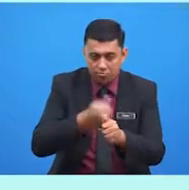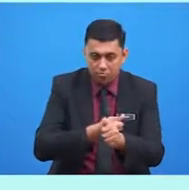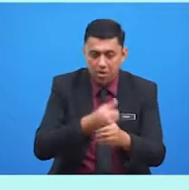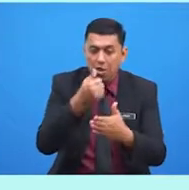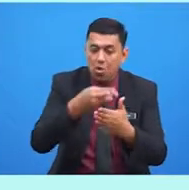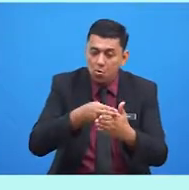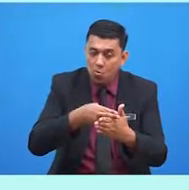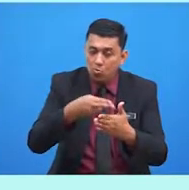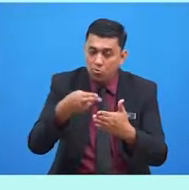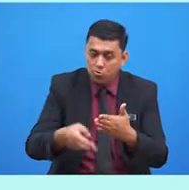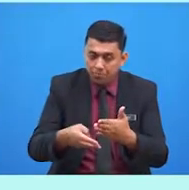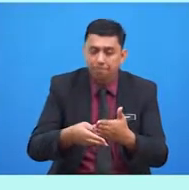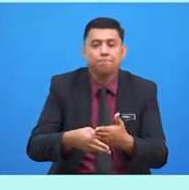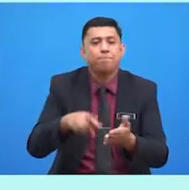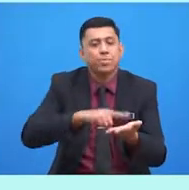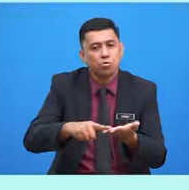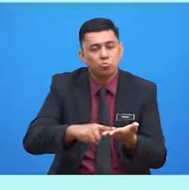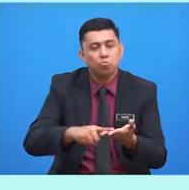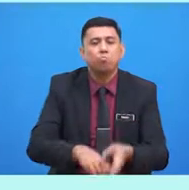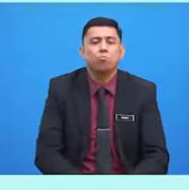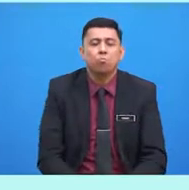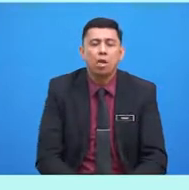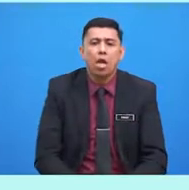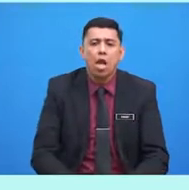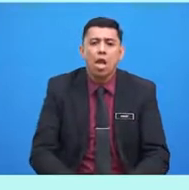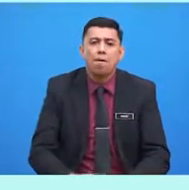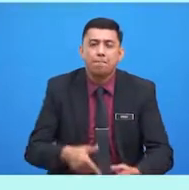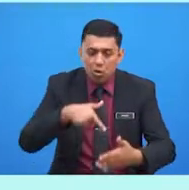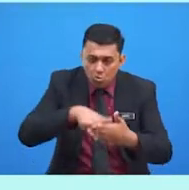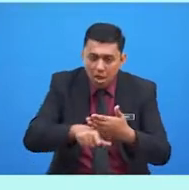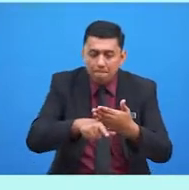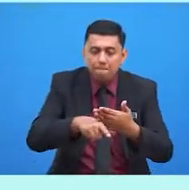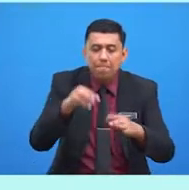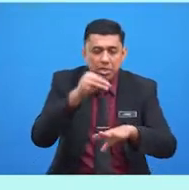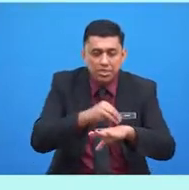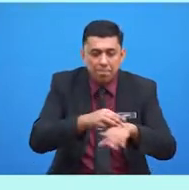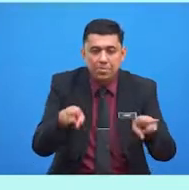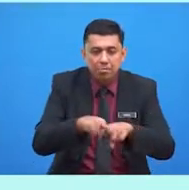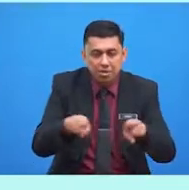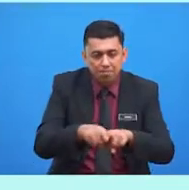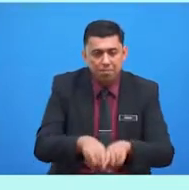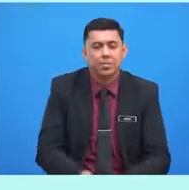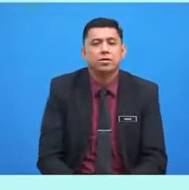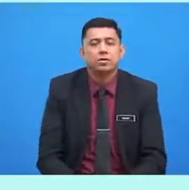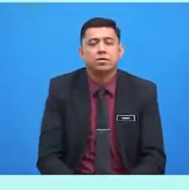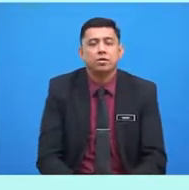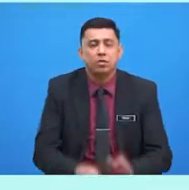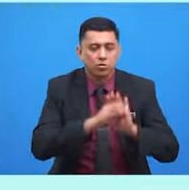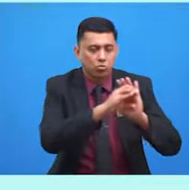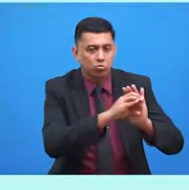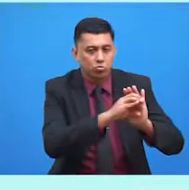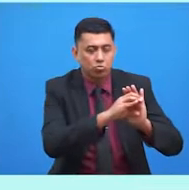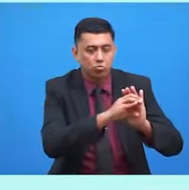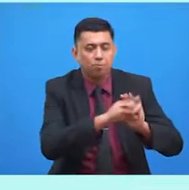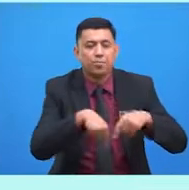minggu, Angeline dan keluarganya meluangkan masa bersama-sama. Contohnya, mereka